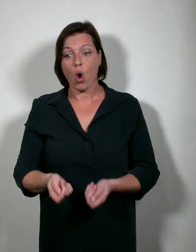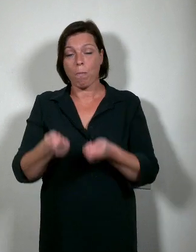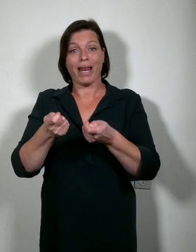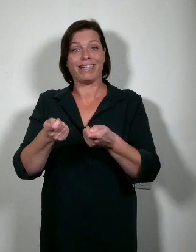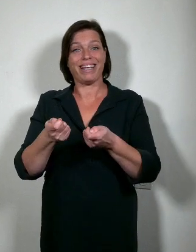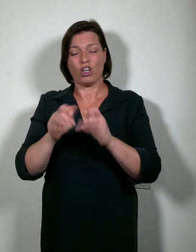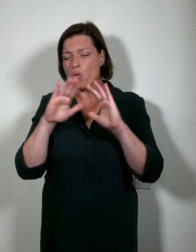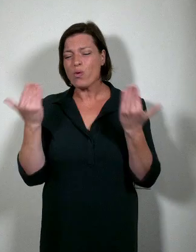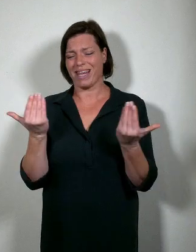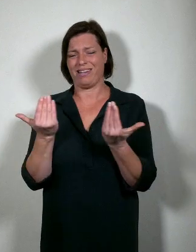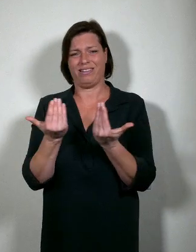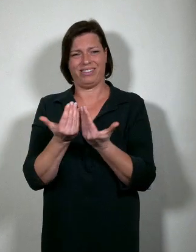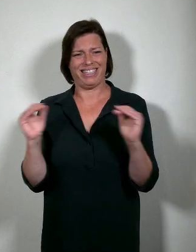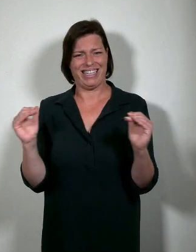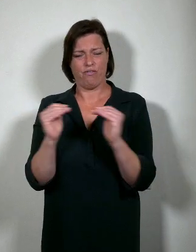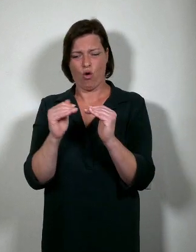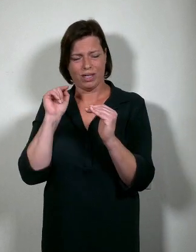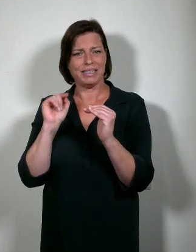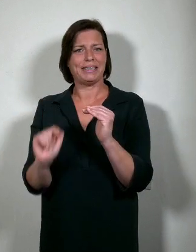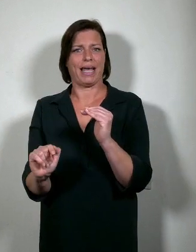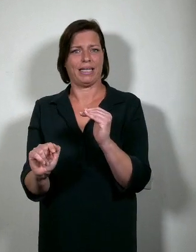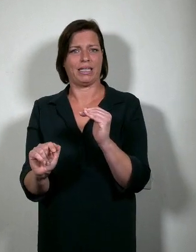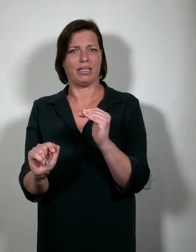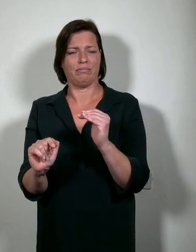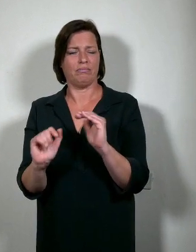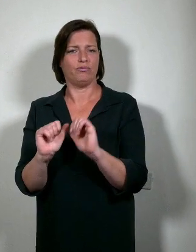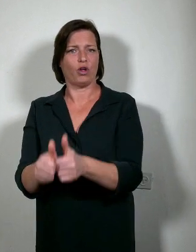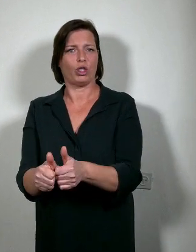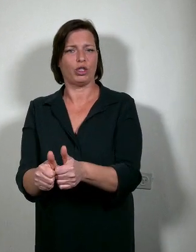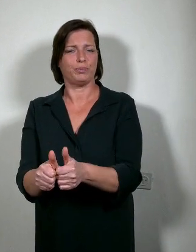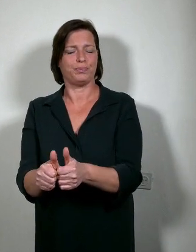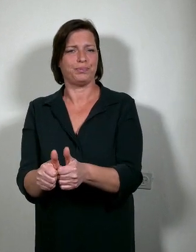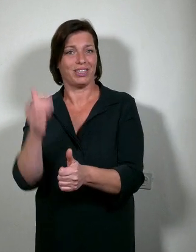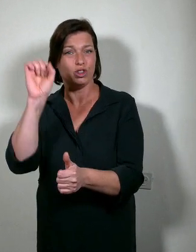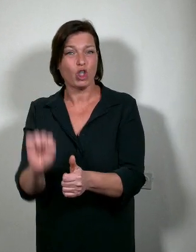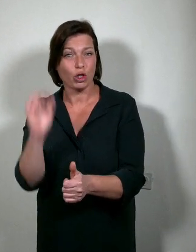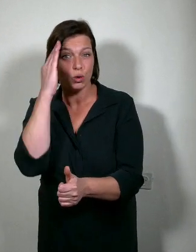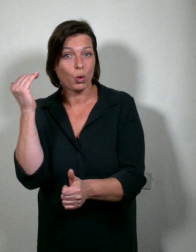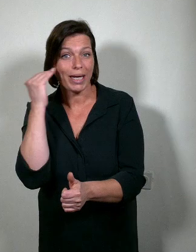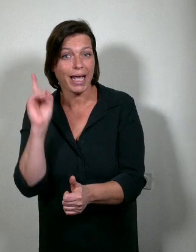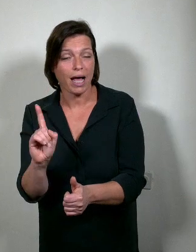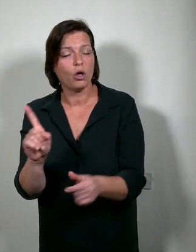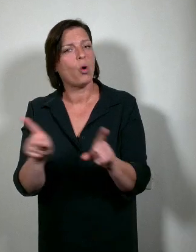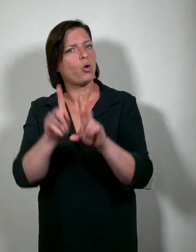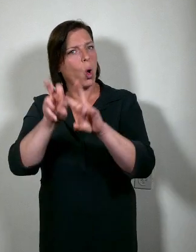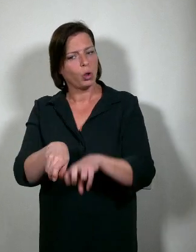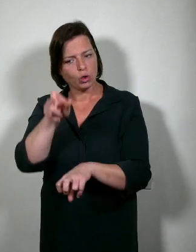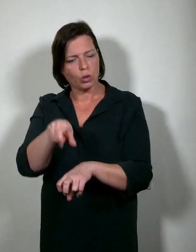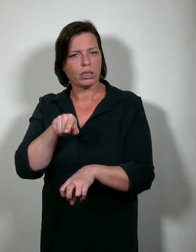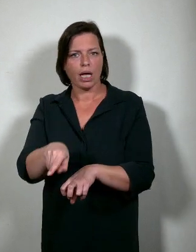op onze Gent University Global Campus in Zuid-Korea. Onderzoekers doen er bovendien